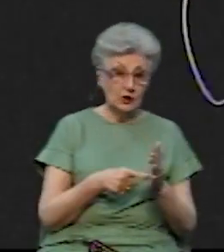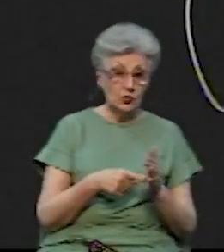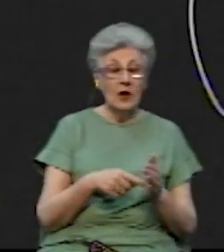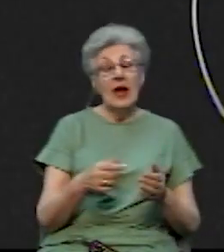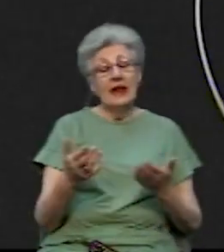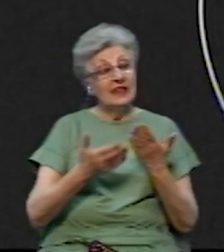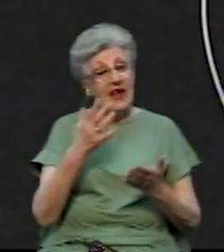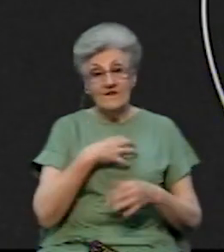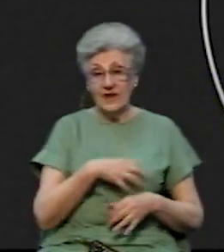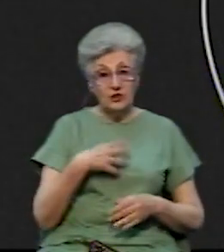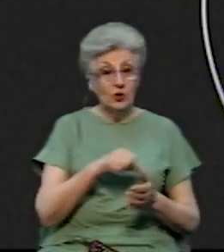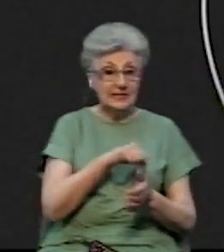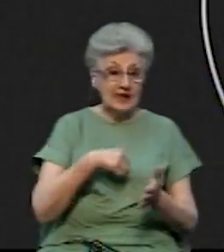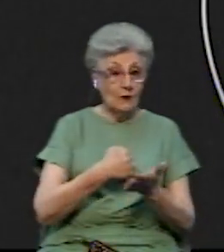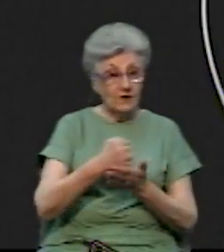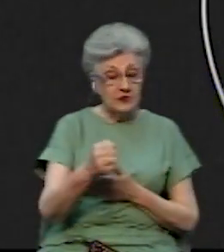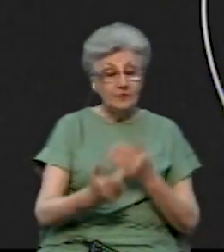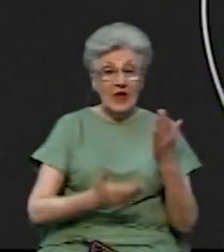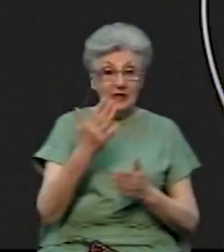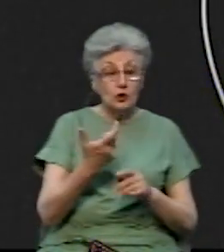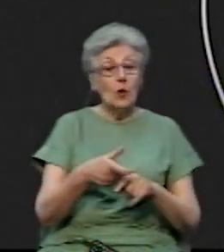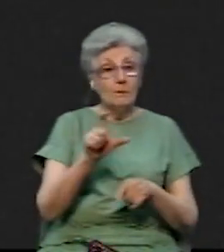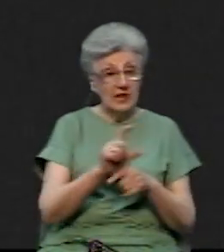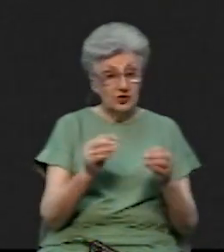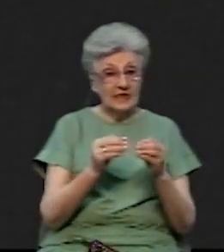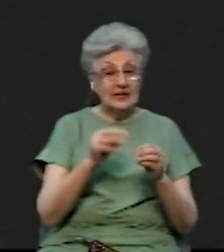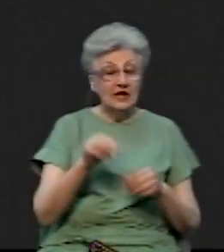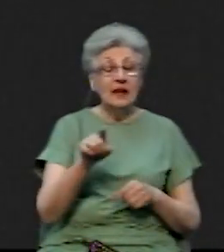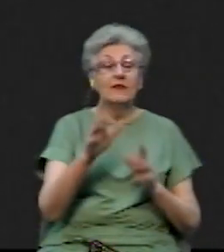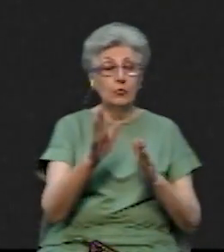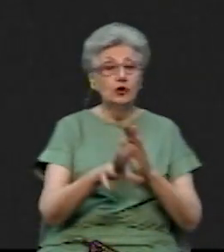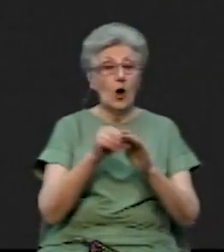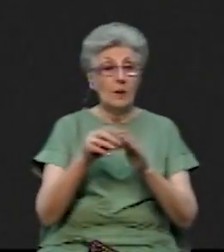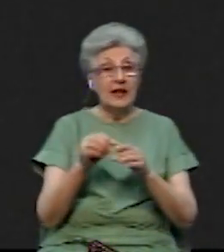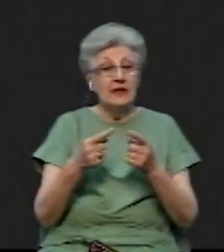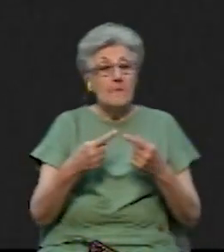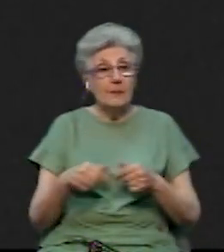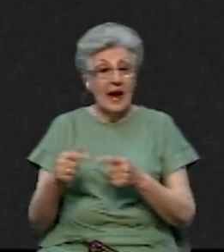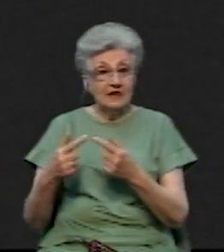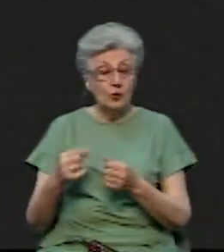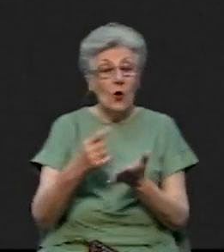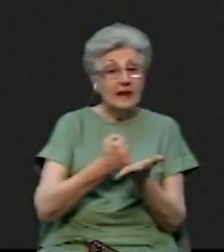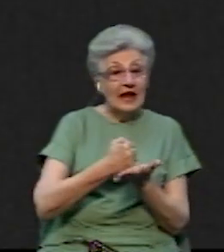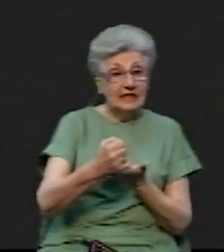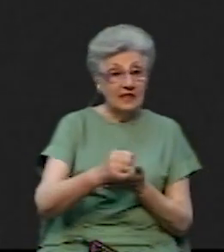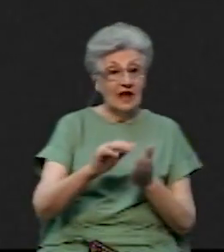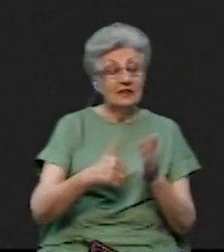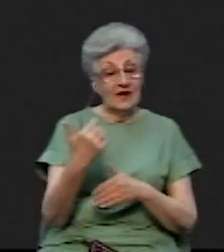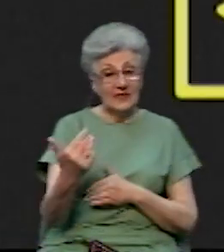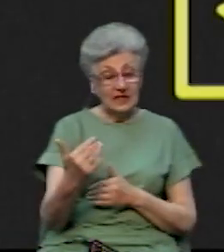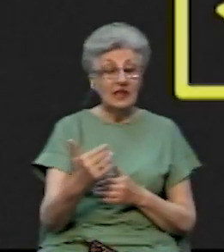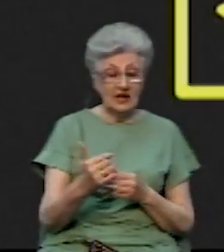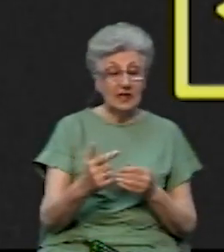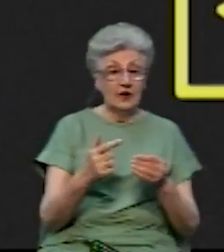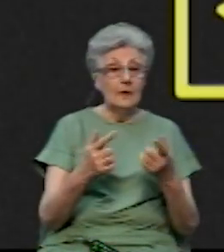Якщо ж ви голосуєте в громаді, де понад 10 тисяч виборців, ви обиратимете партію, а також кандидата від цієї партії із запропонованого переліку.